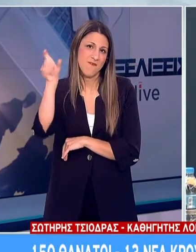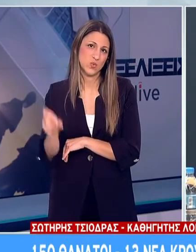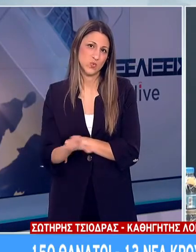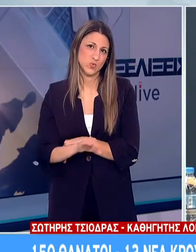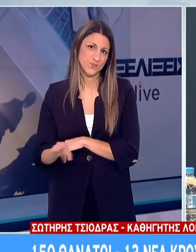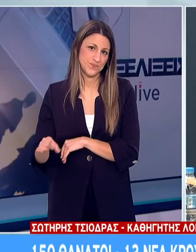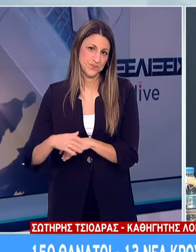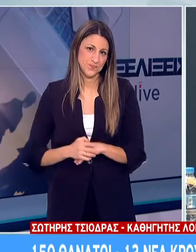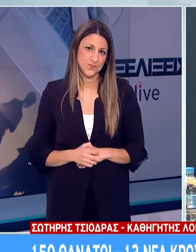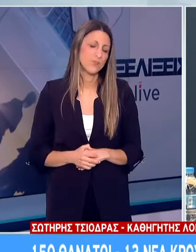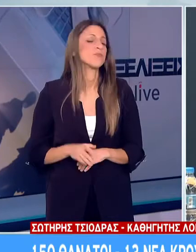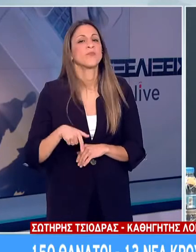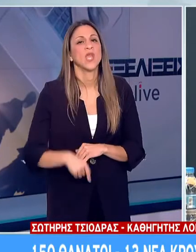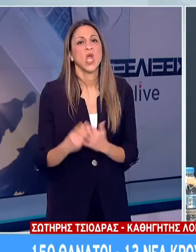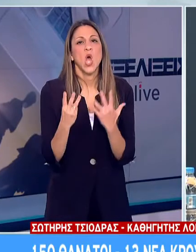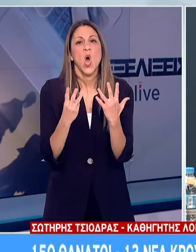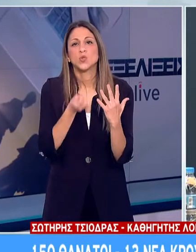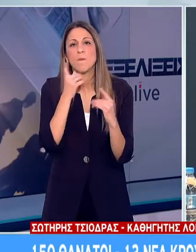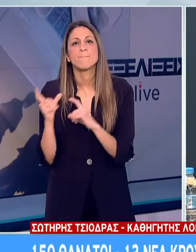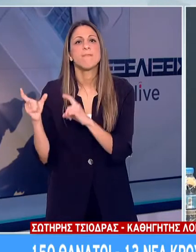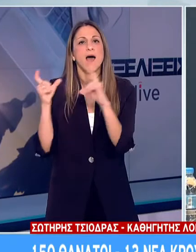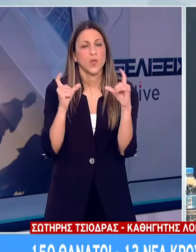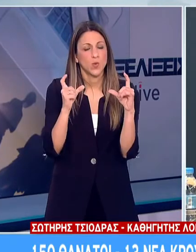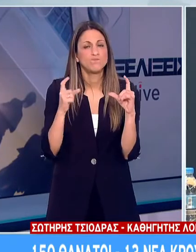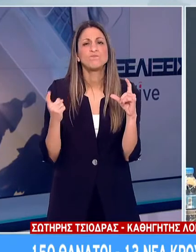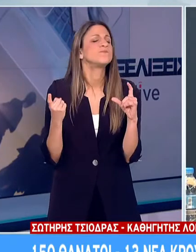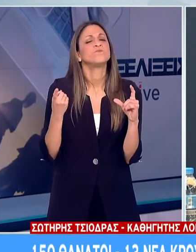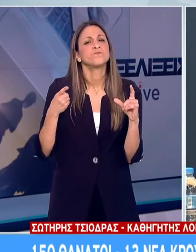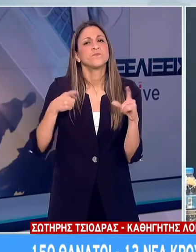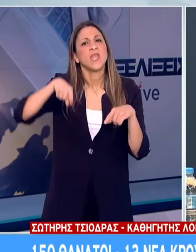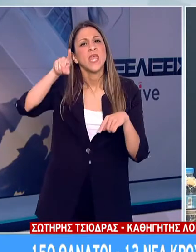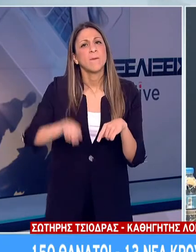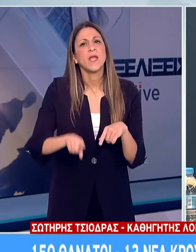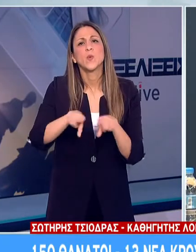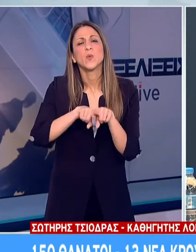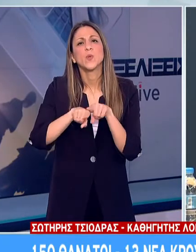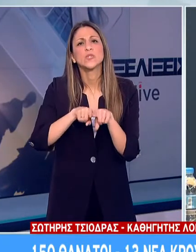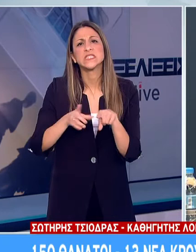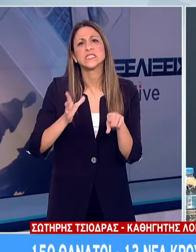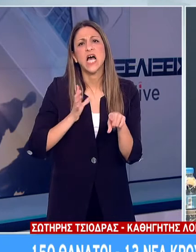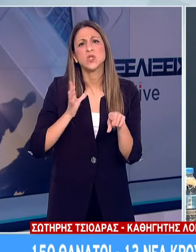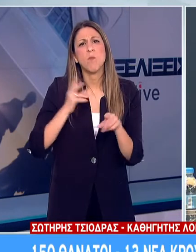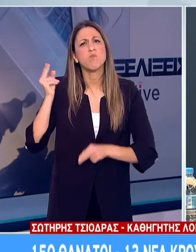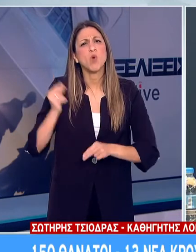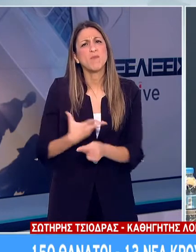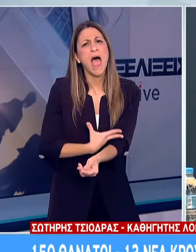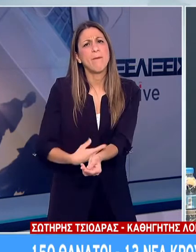Η 8η Μαΐου έχει καθιωρεθεί ως Διεθνής Υμέρα Εγρήγορσης και Ενημέρωσης για τη Θαλασσαμία, τη Μεσογειακή Ανεμία.